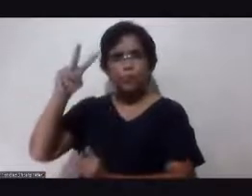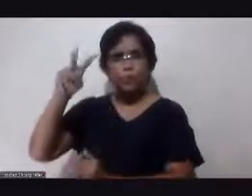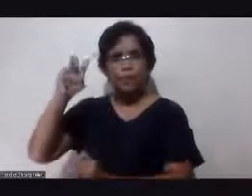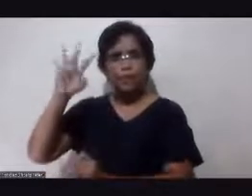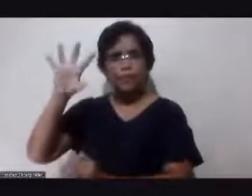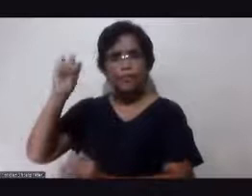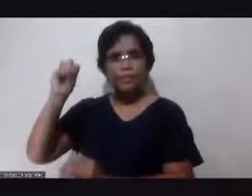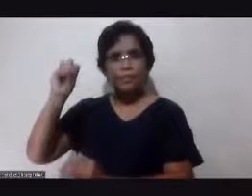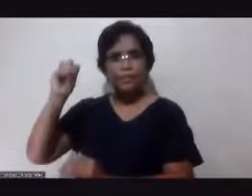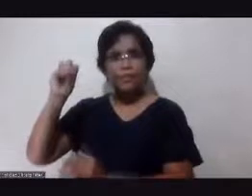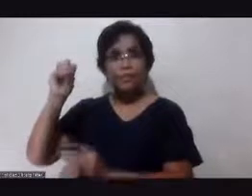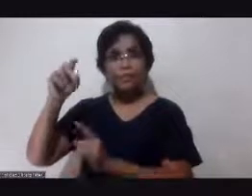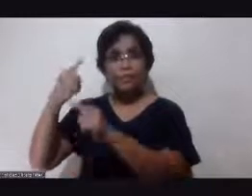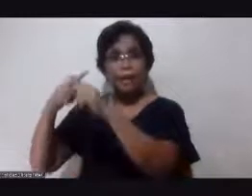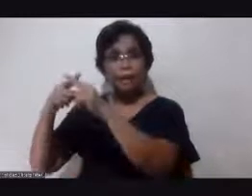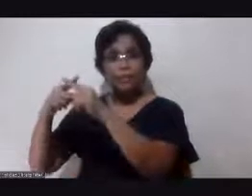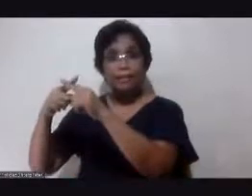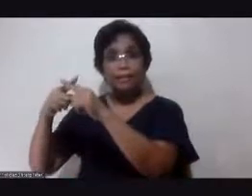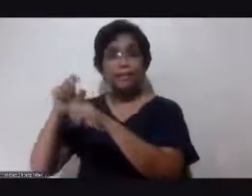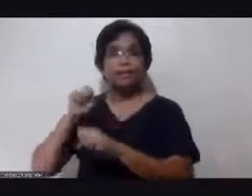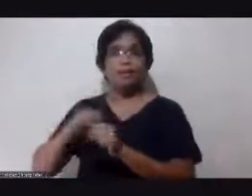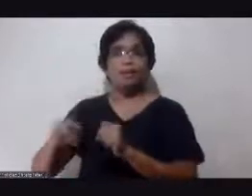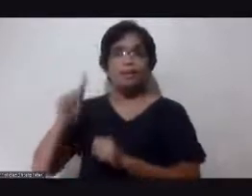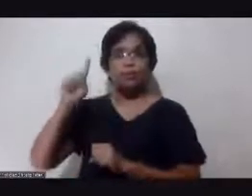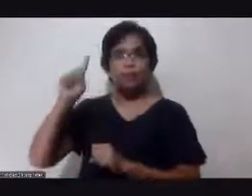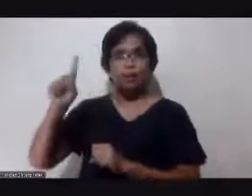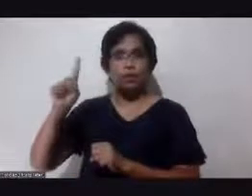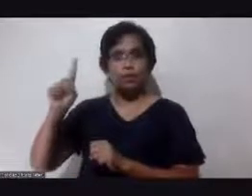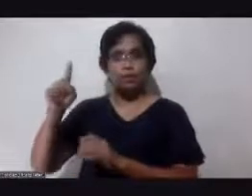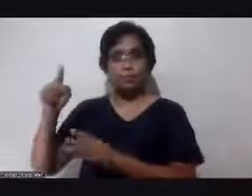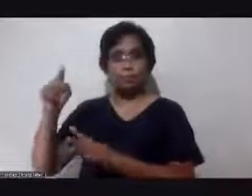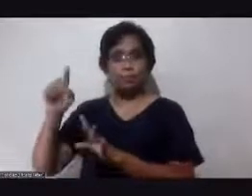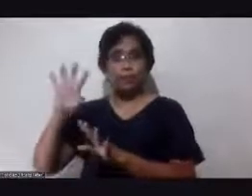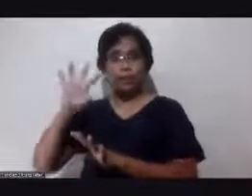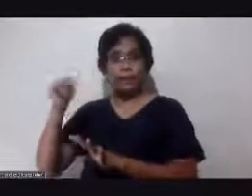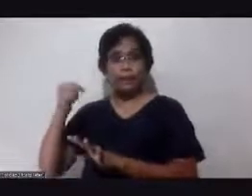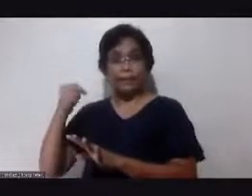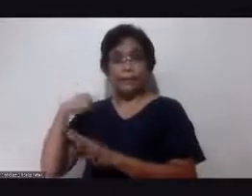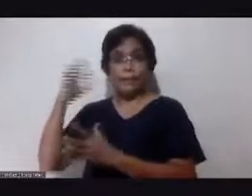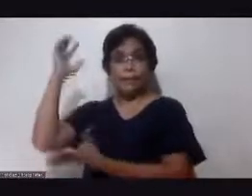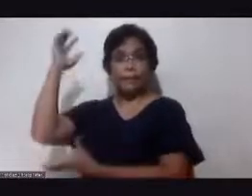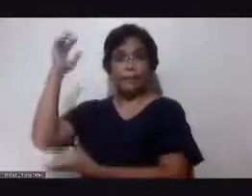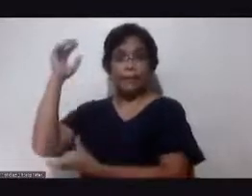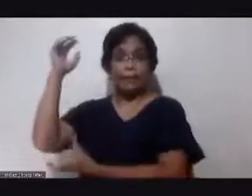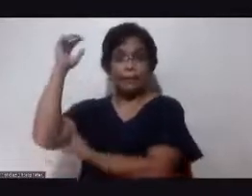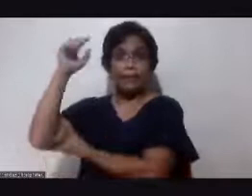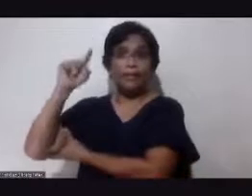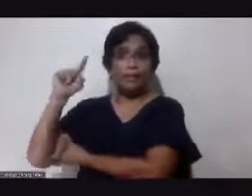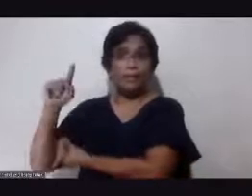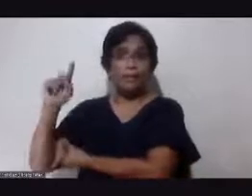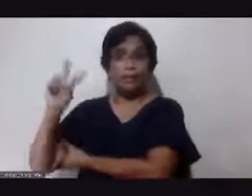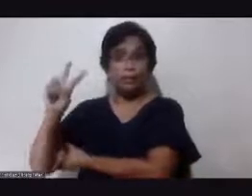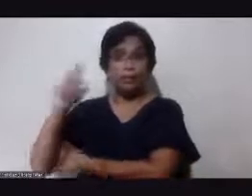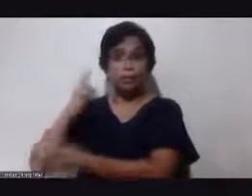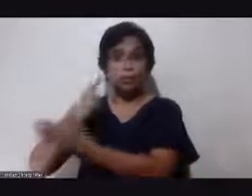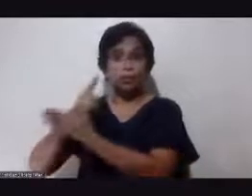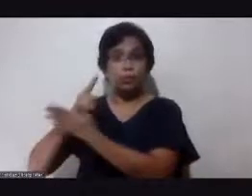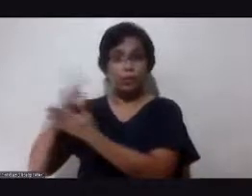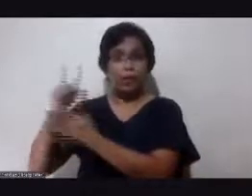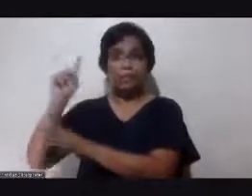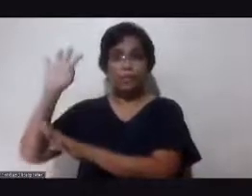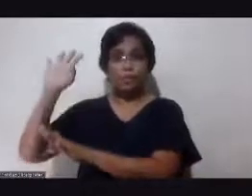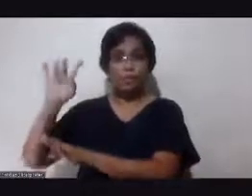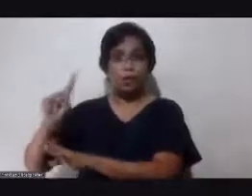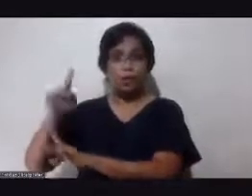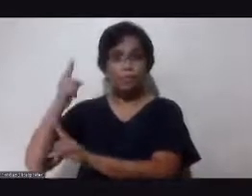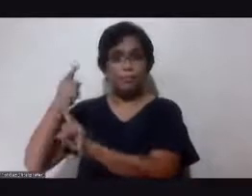Eng, dun sa two weeks, dun sa one month ko na may device ako, kasi I had two devices, no, na ginamit, okay? Dun sa one month